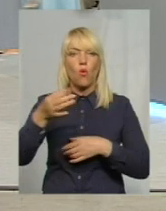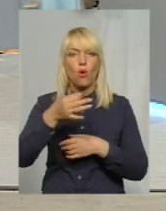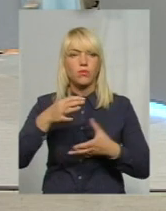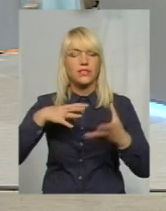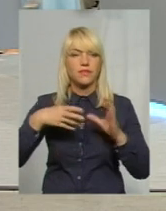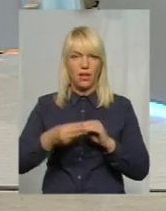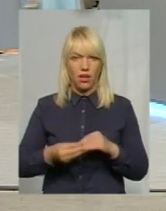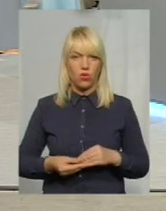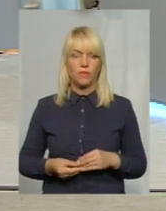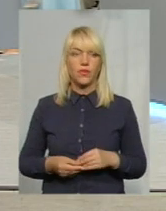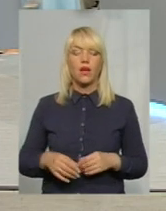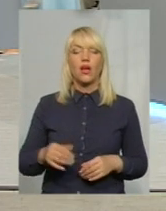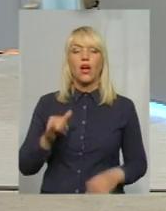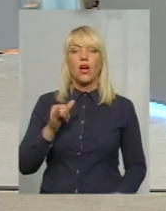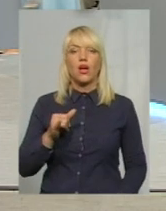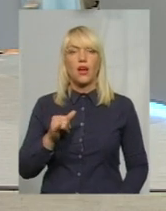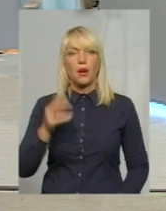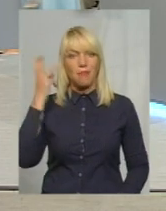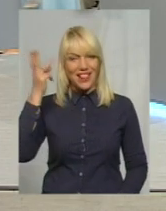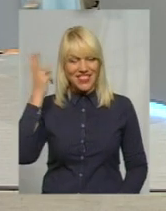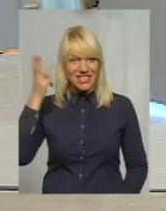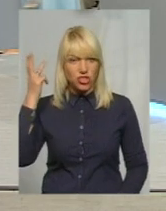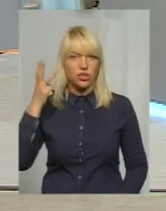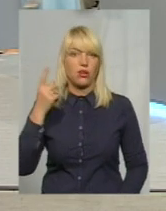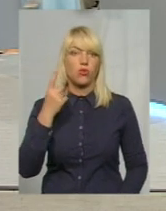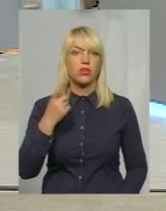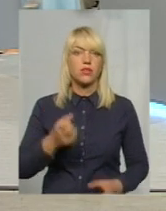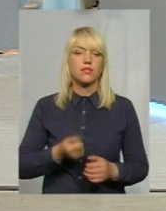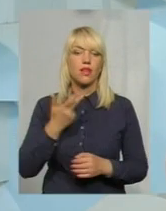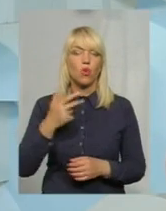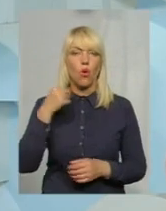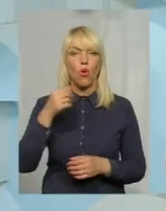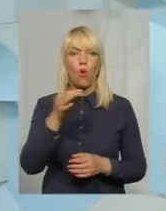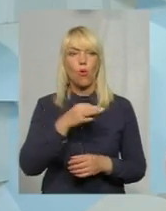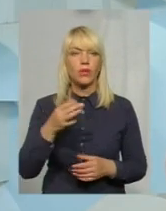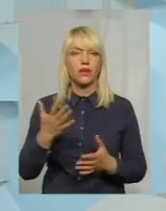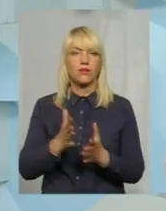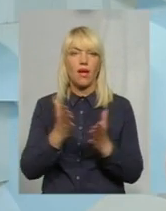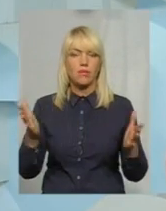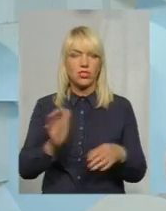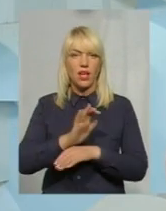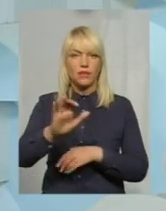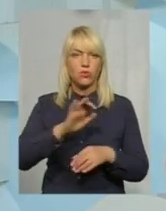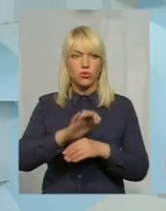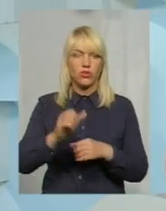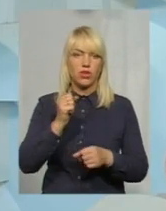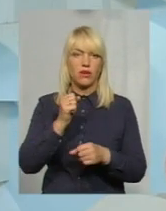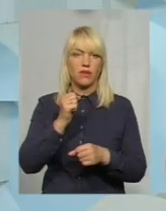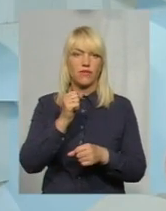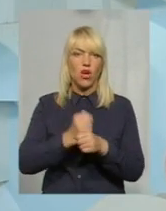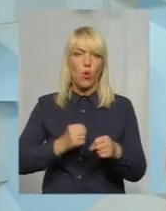Скажу так, що Охмельниччина одна з кількох областей, яке найбільше експортує, виробляє меду.